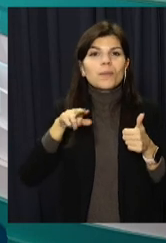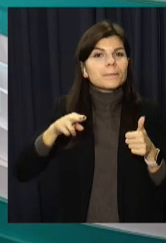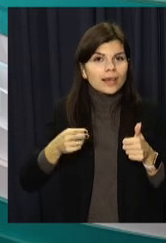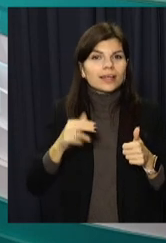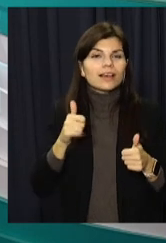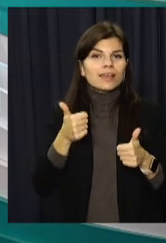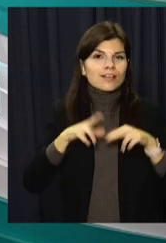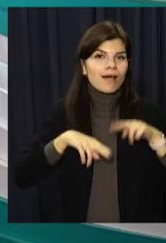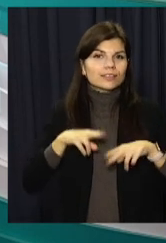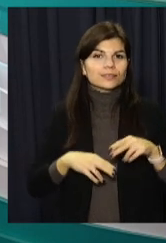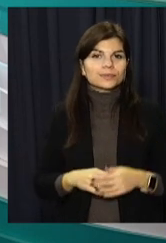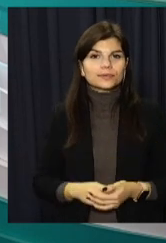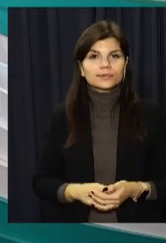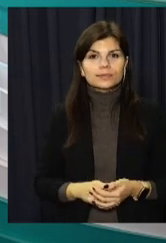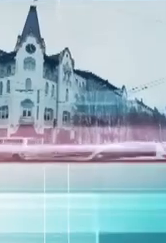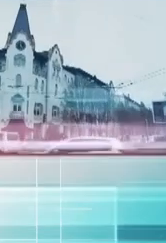'ятниці та гарного настрою.